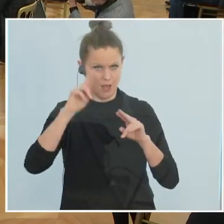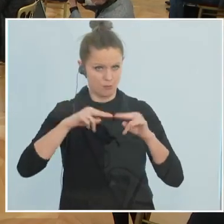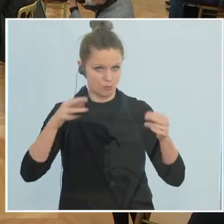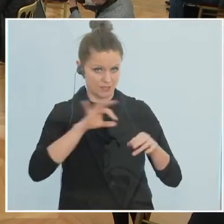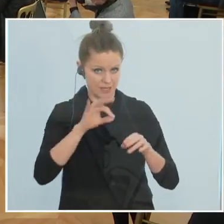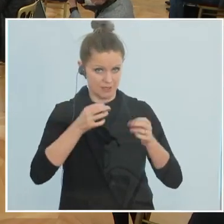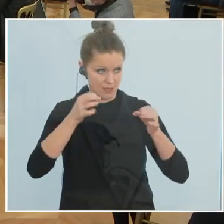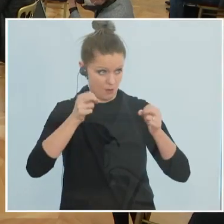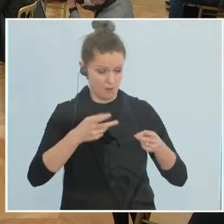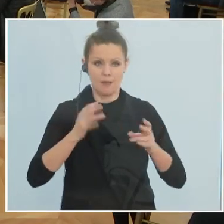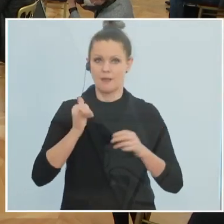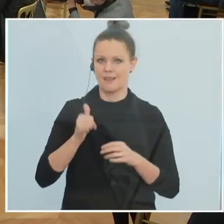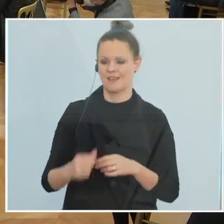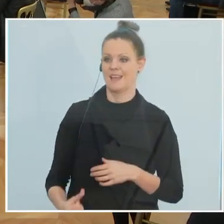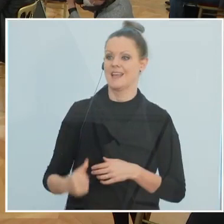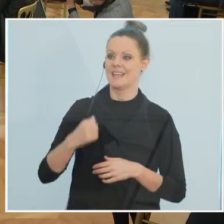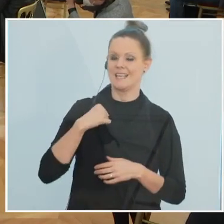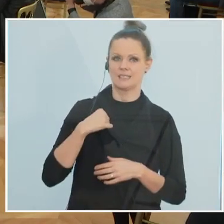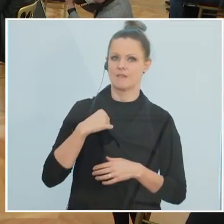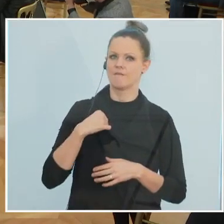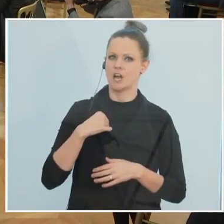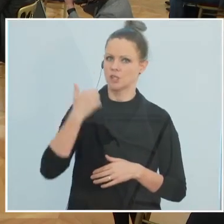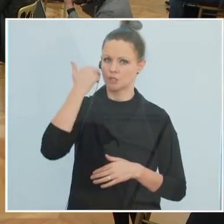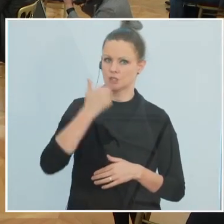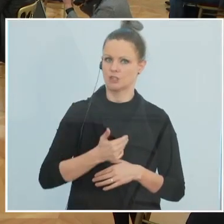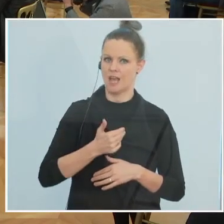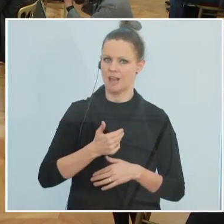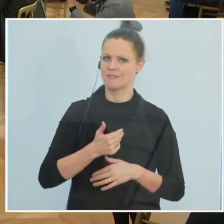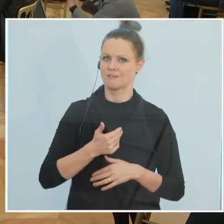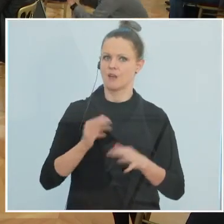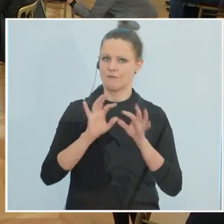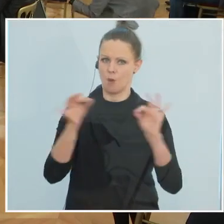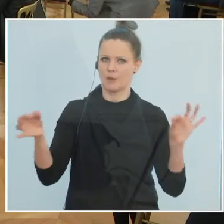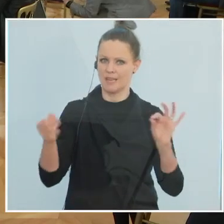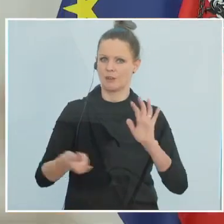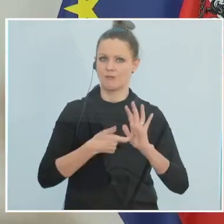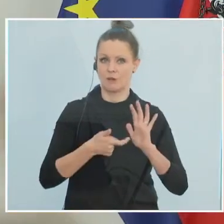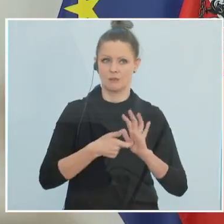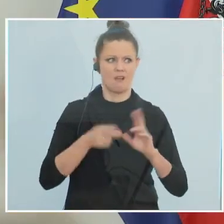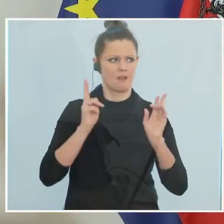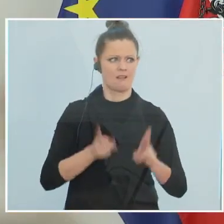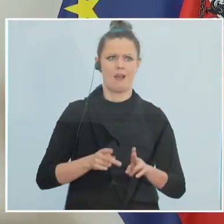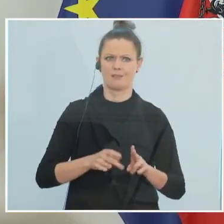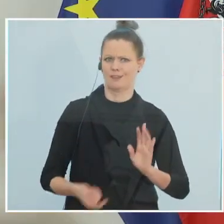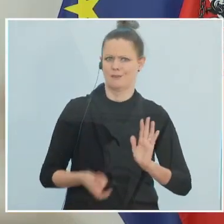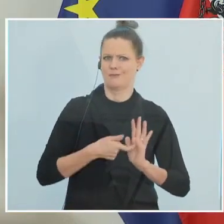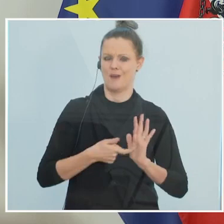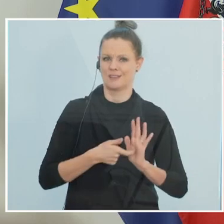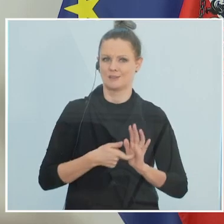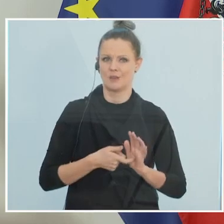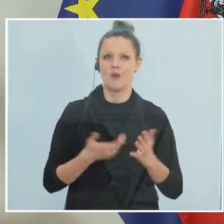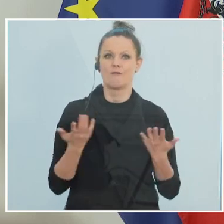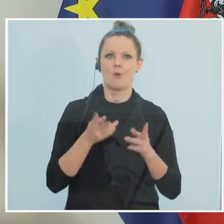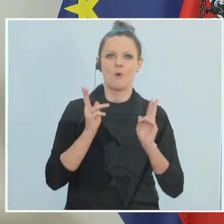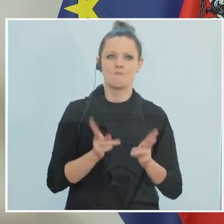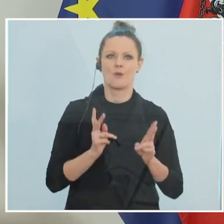Ich glaube, dass das gestern eine überspitzte Formulierung war, dass wir Homeoffice fordern. Man kann es ja nicht per se fordern, es kann ja nur dort gemacht werden,